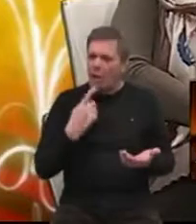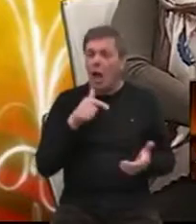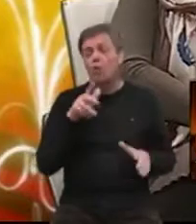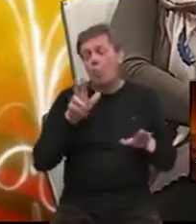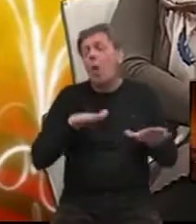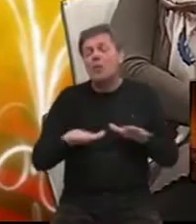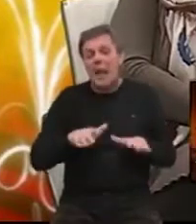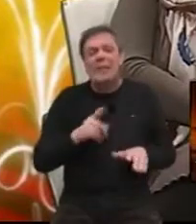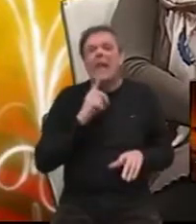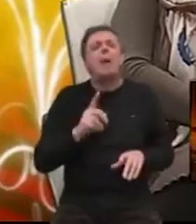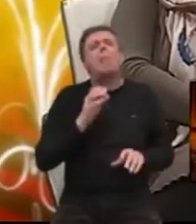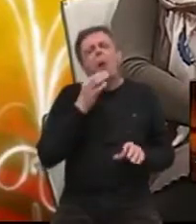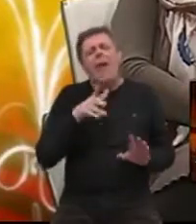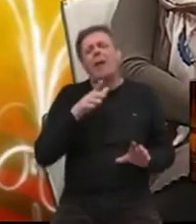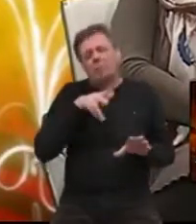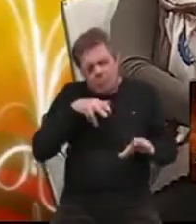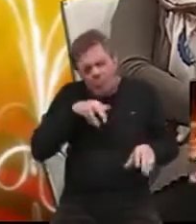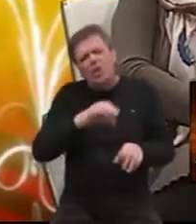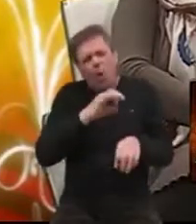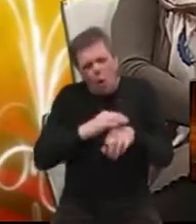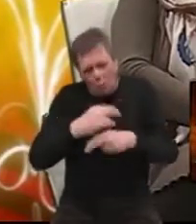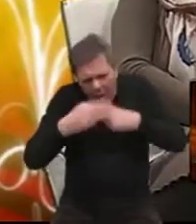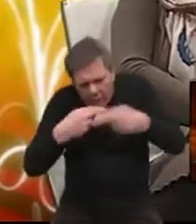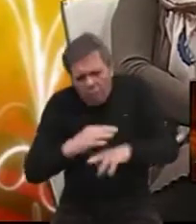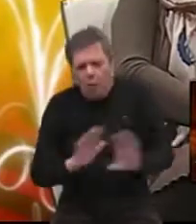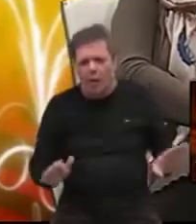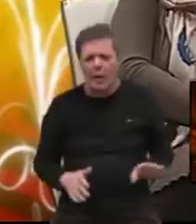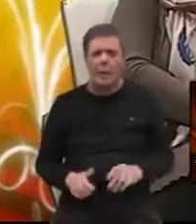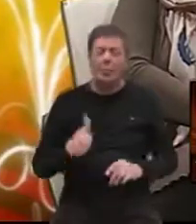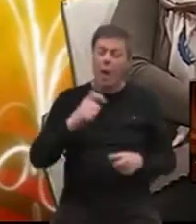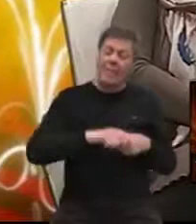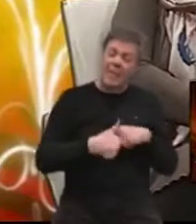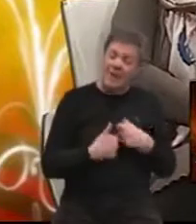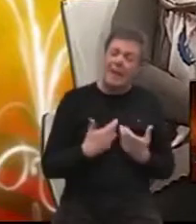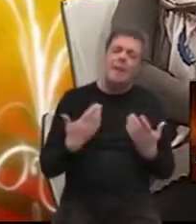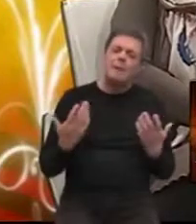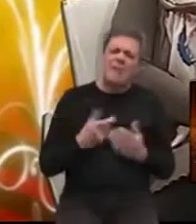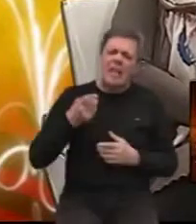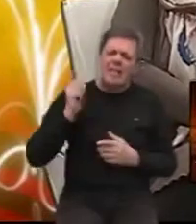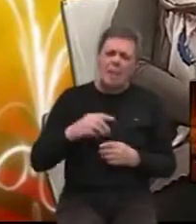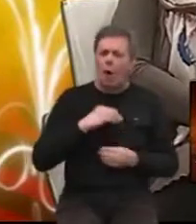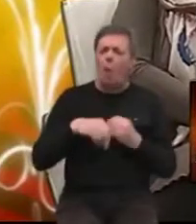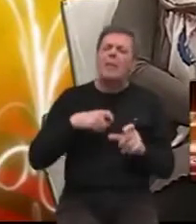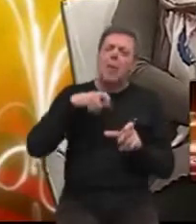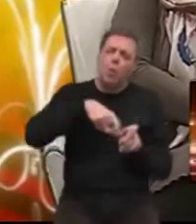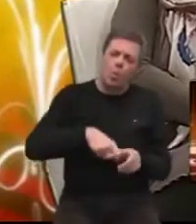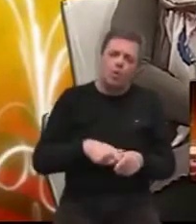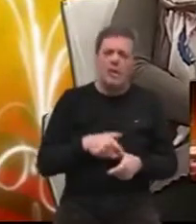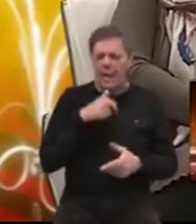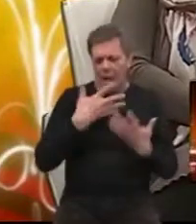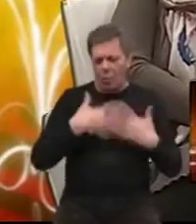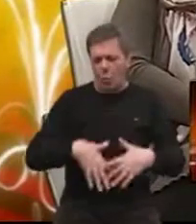stres, nego ne reagirati. Dakle, tu je već jedna stvar gdje se mora obitelj uključiti i